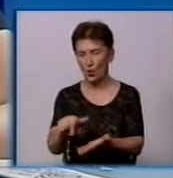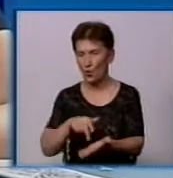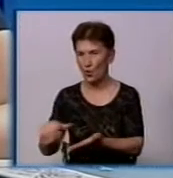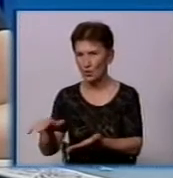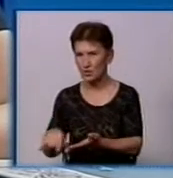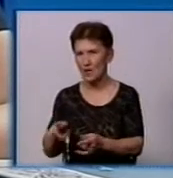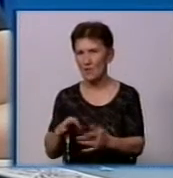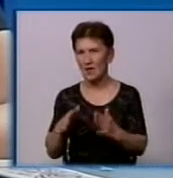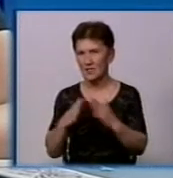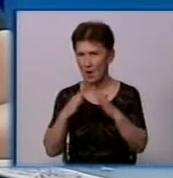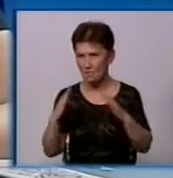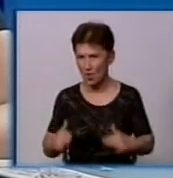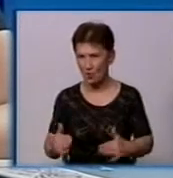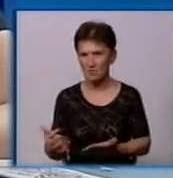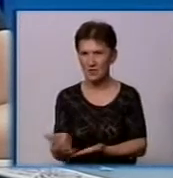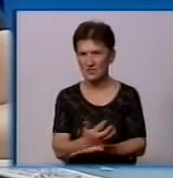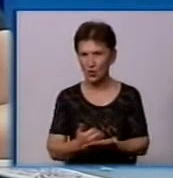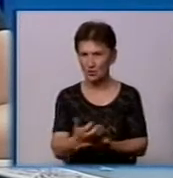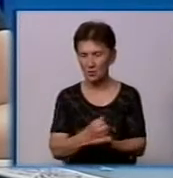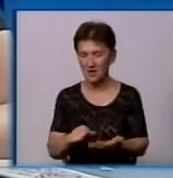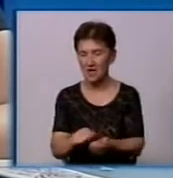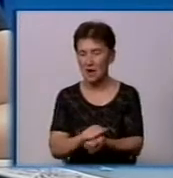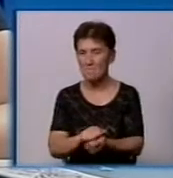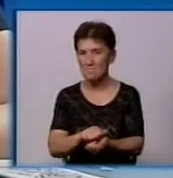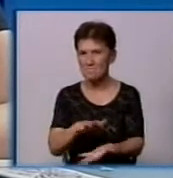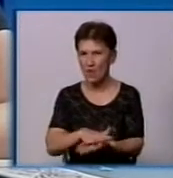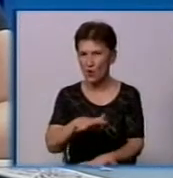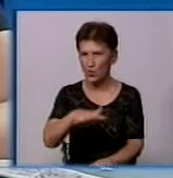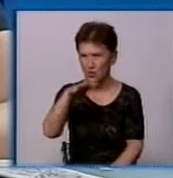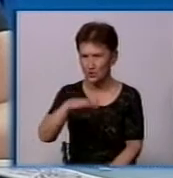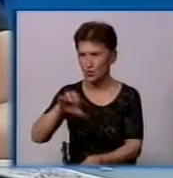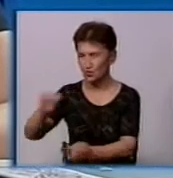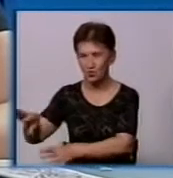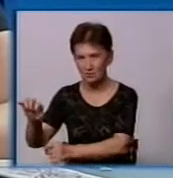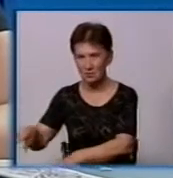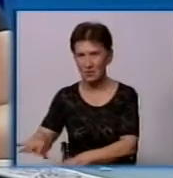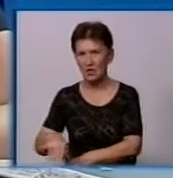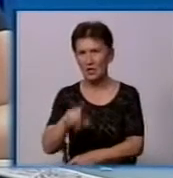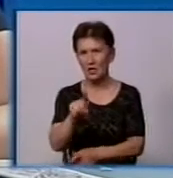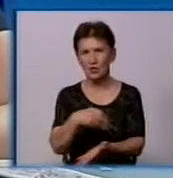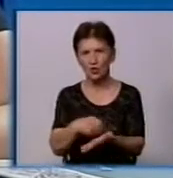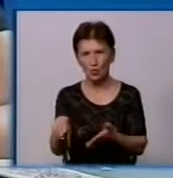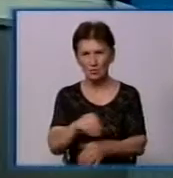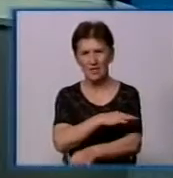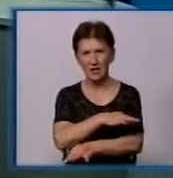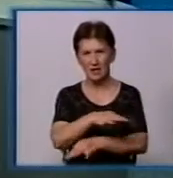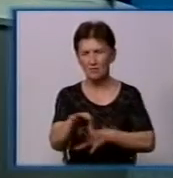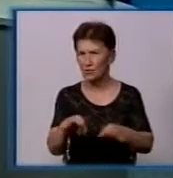макулатуру, собирали, сортировали у себя на території школи, також выделили отдельные здания. Они купили себе проектор.